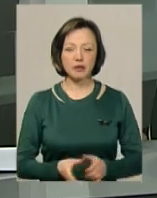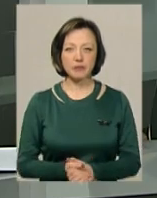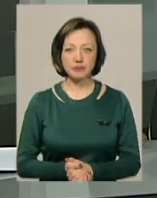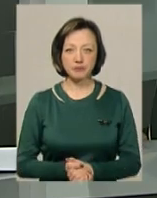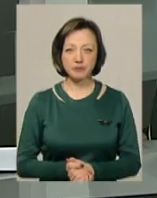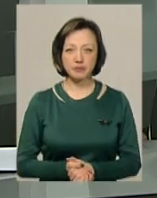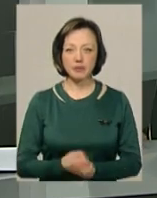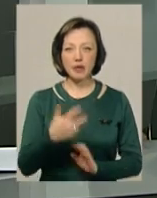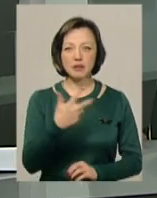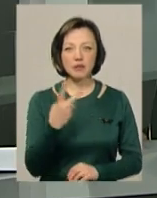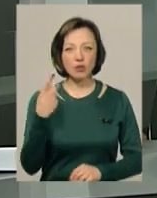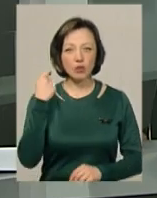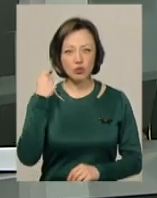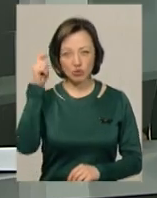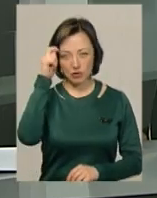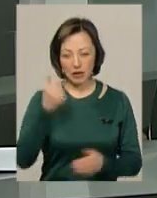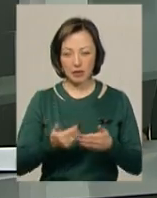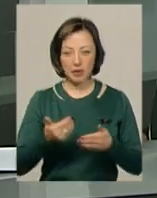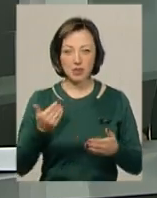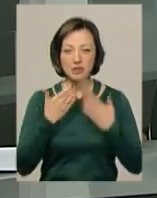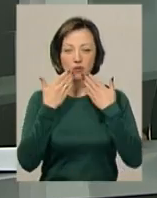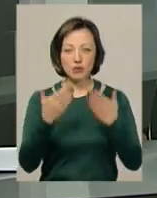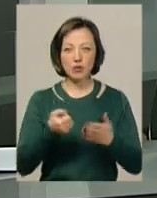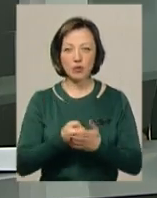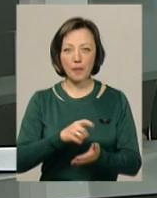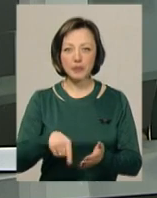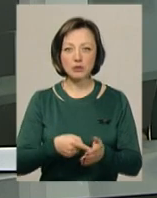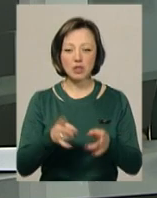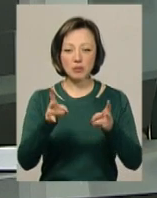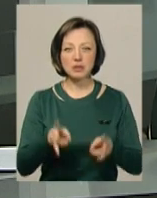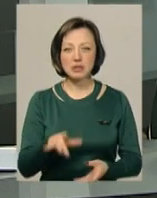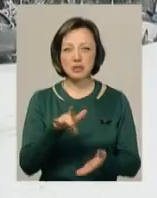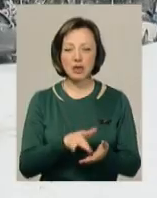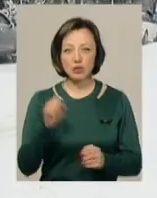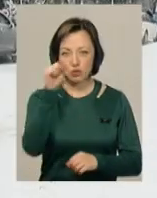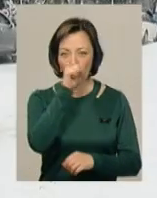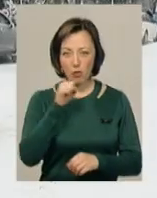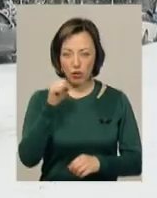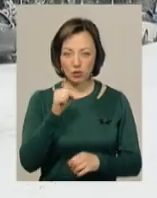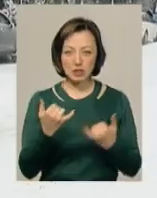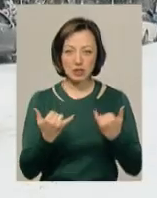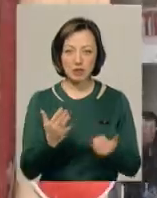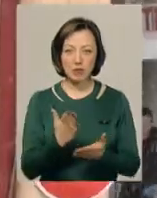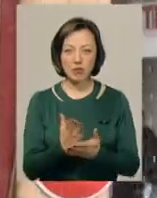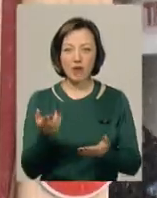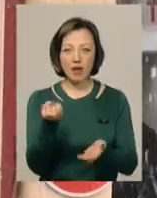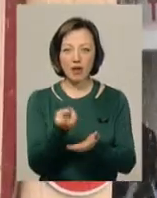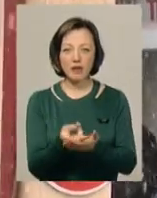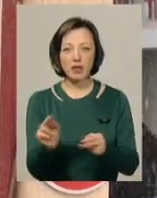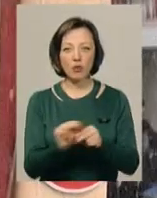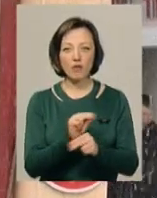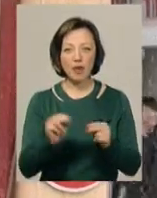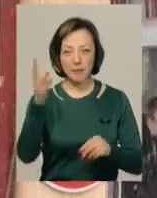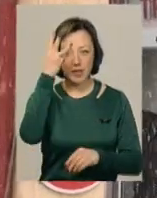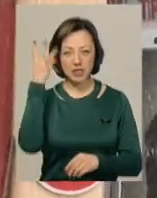32-річний чоловік, який напередодні звернувся до міського травматологічного центру з обмороженням, нині перебуває на лікуванні у